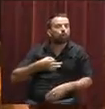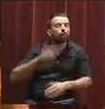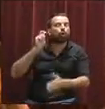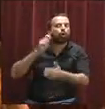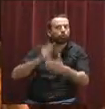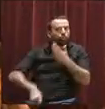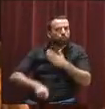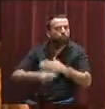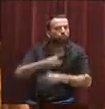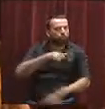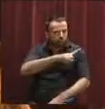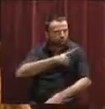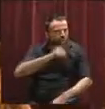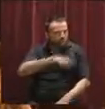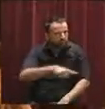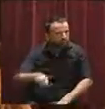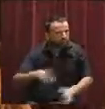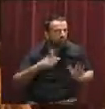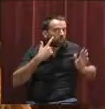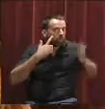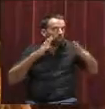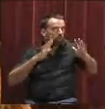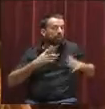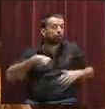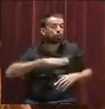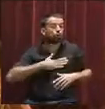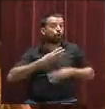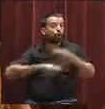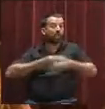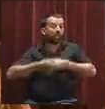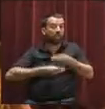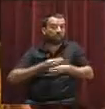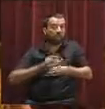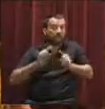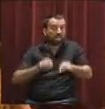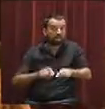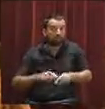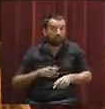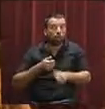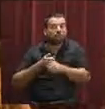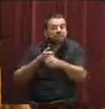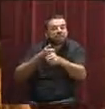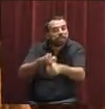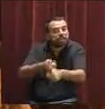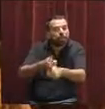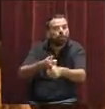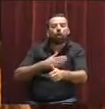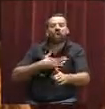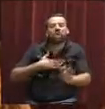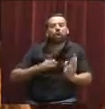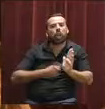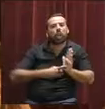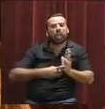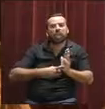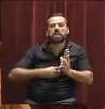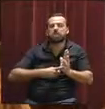sanció. És així? Llavors, nosaltres el que farem és precisament això, fer seguiment que la llei s'aplica.